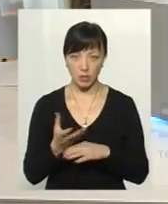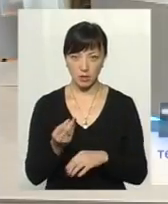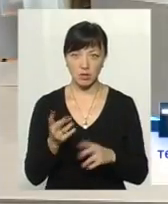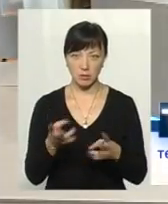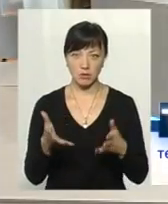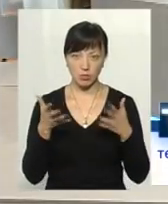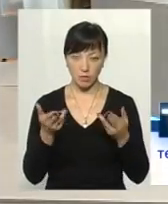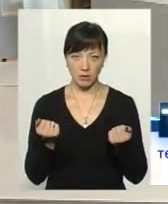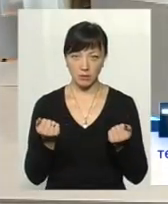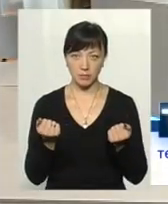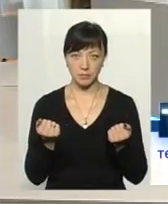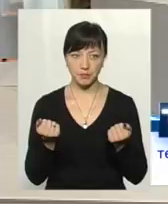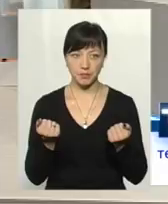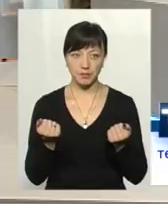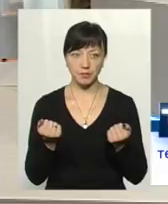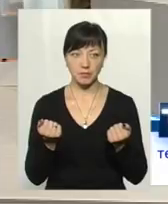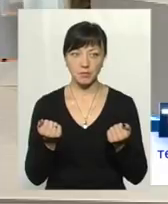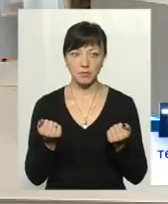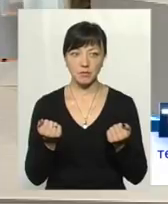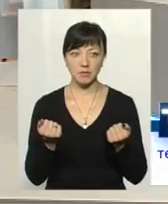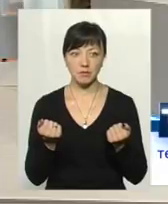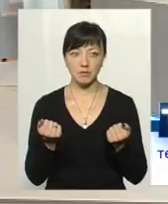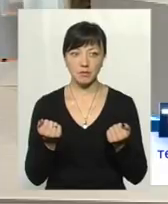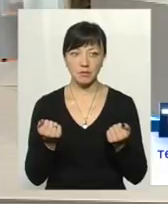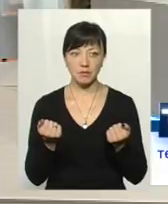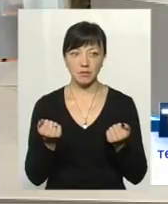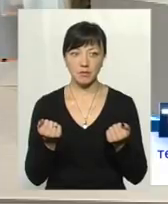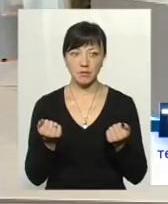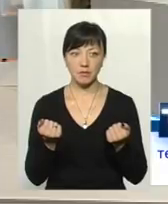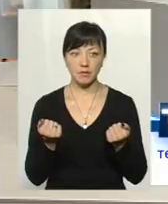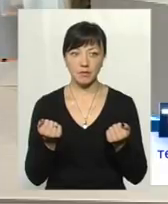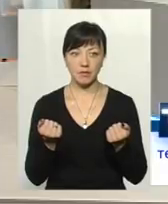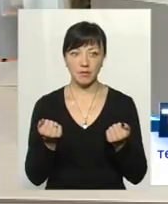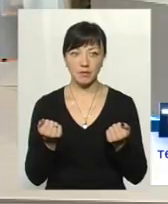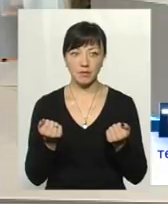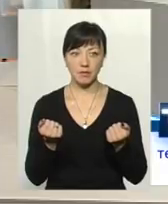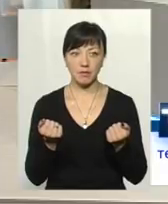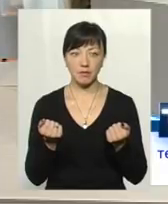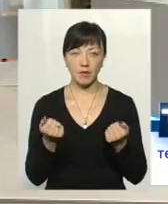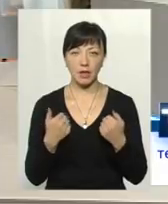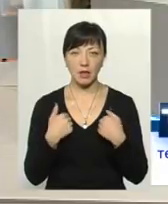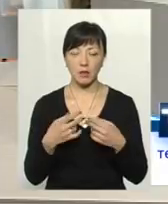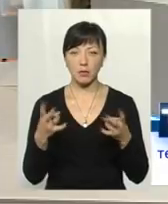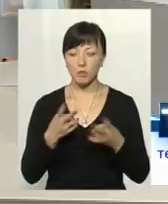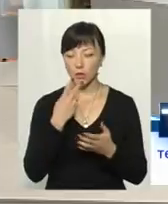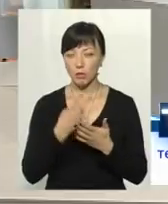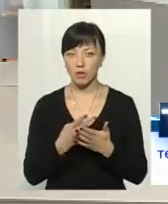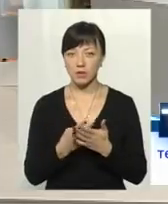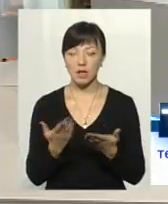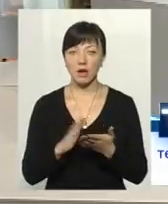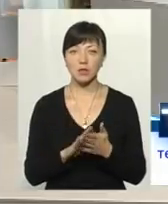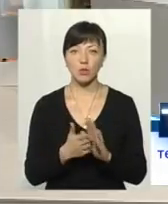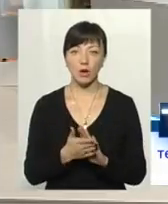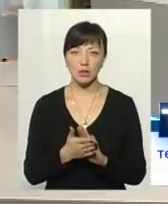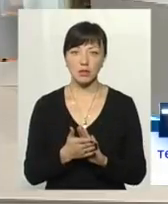треба все з'ясувати. Ну, платіж ще не, направили, так. Тобто, нам необхідно подивитися, яка